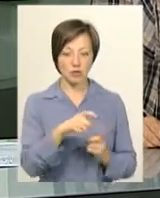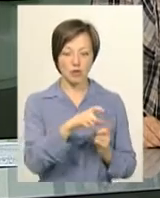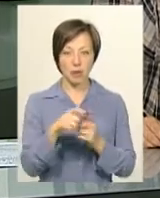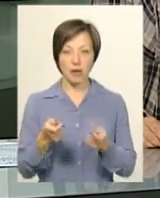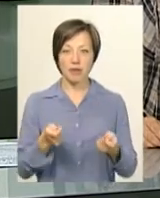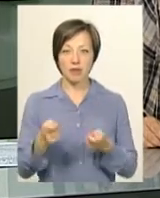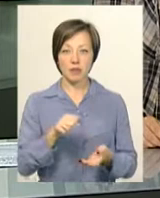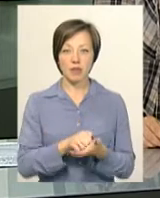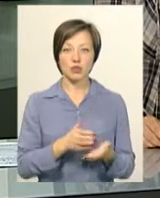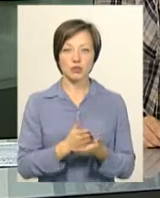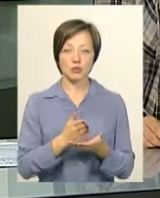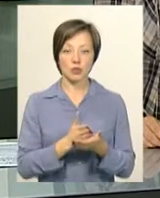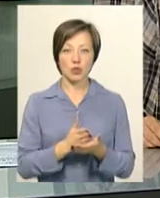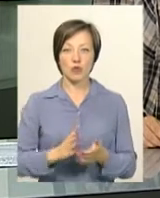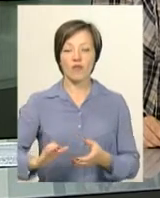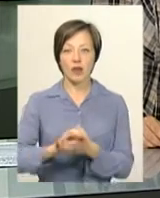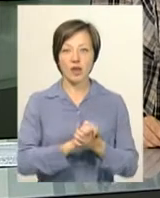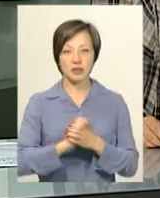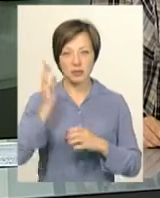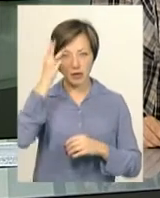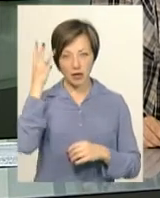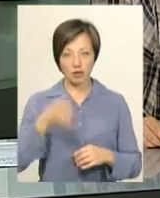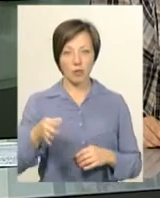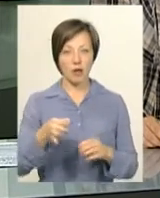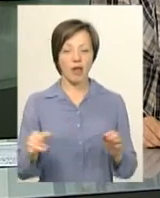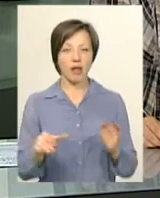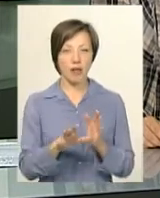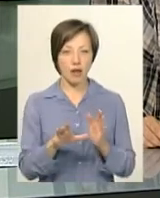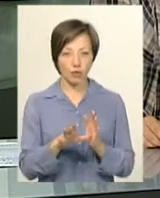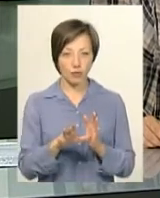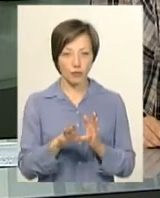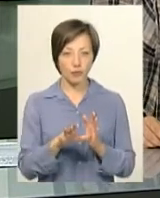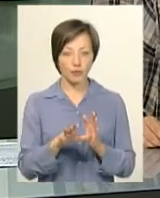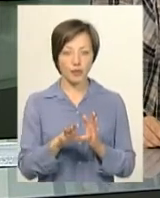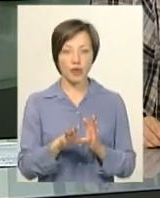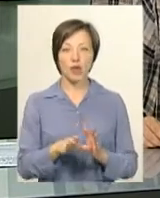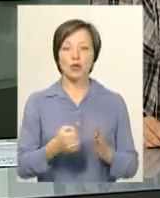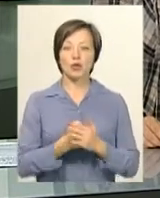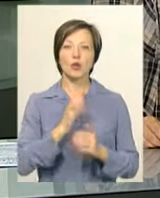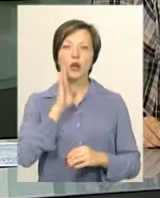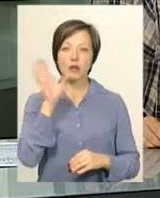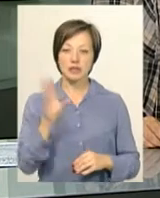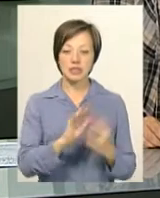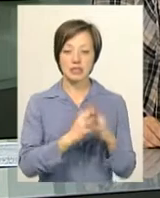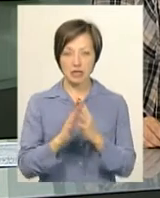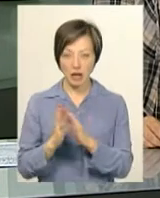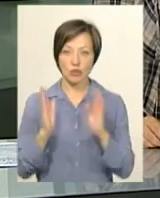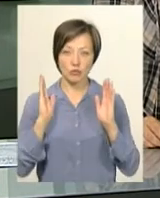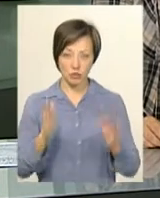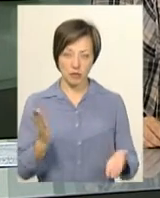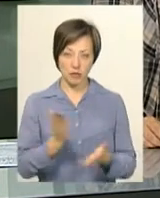керівника прес-служби публічного акціонерного товариства «Хмельницькобленерго» Ростислава Балеми, до ранку усі села підключать до